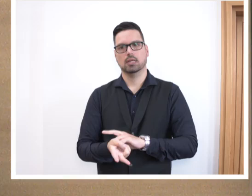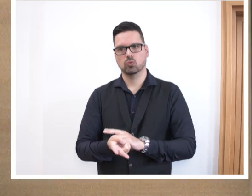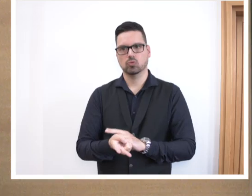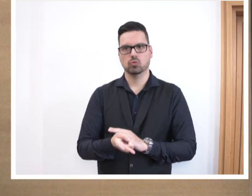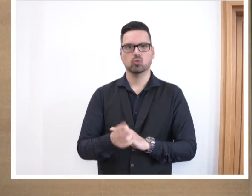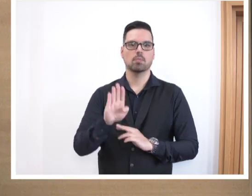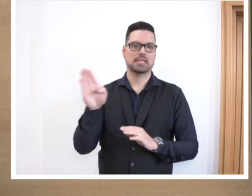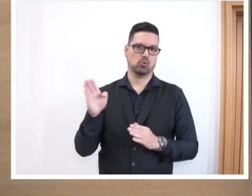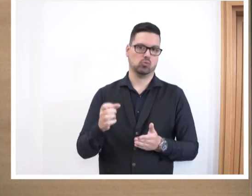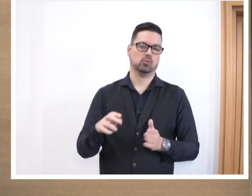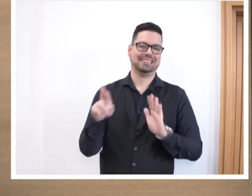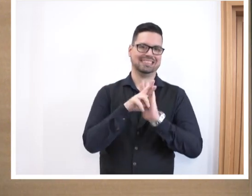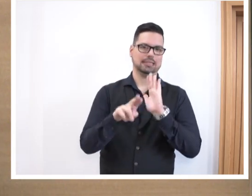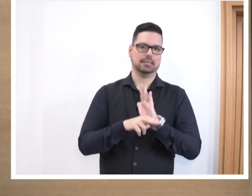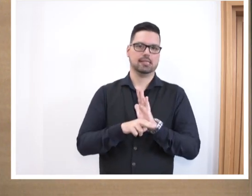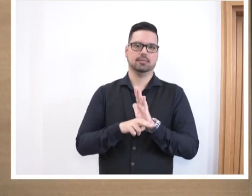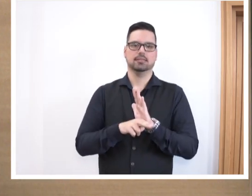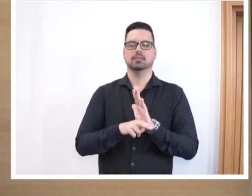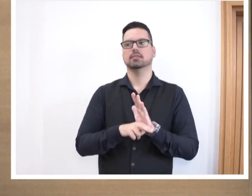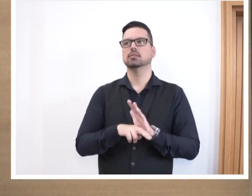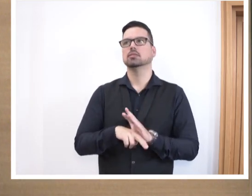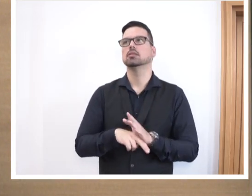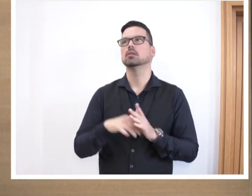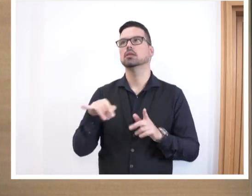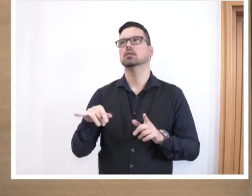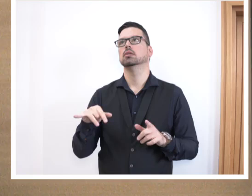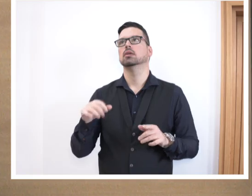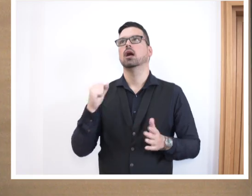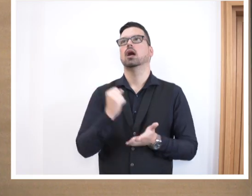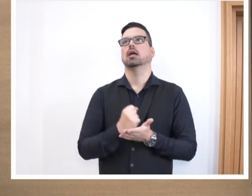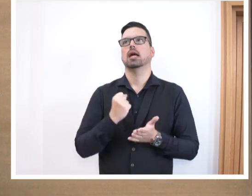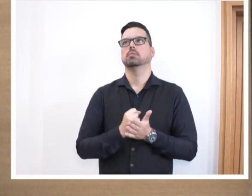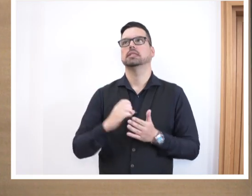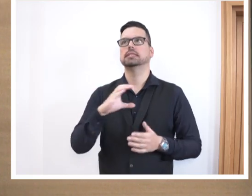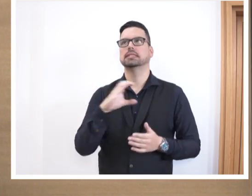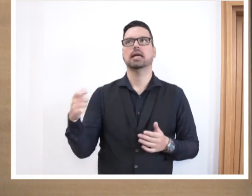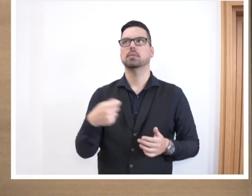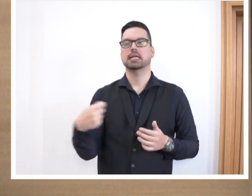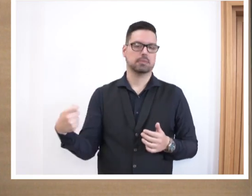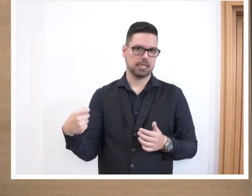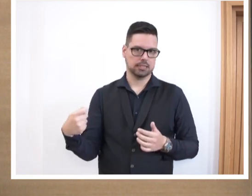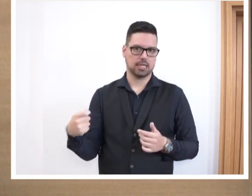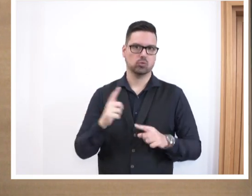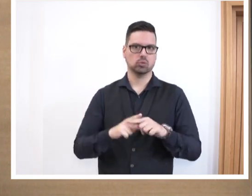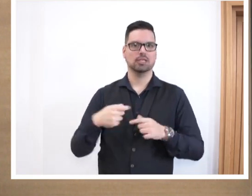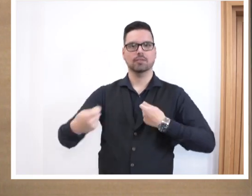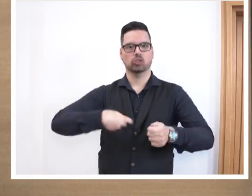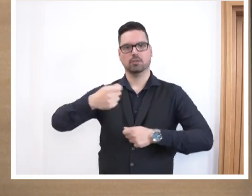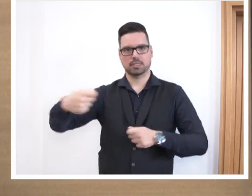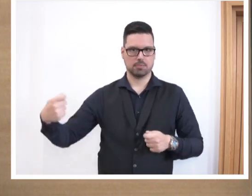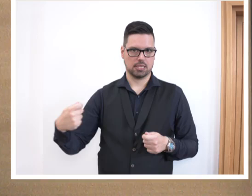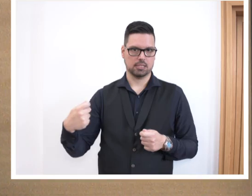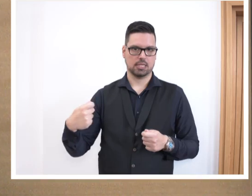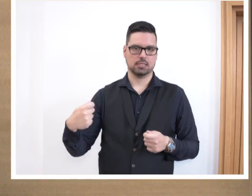Besoldungsgesetzes. Konkret geht es aber über das Eingangsamt im Bereich Cyberkriminalität und Wirtschaftskriminalität bei der